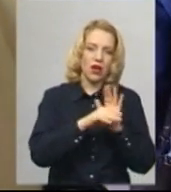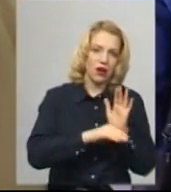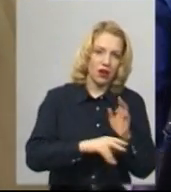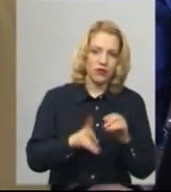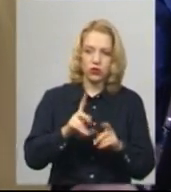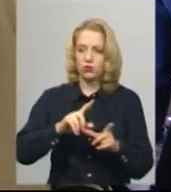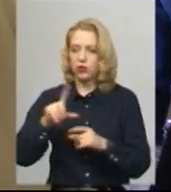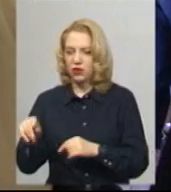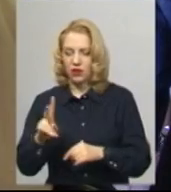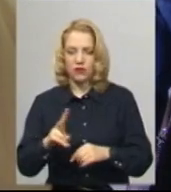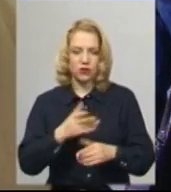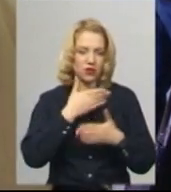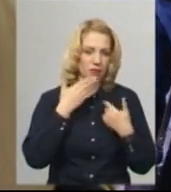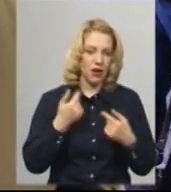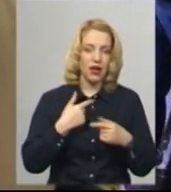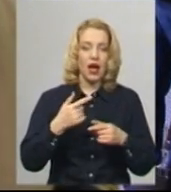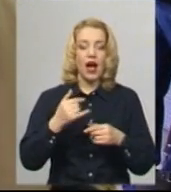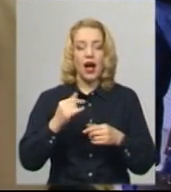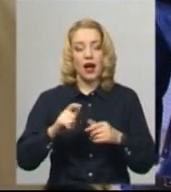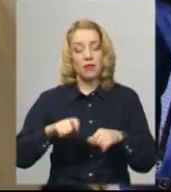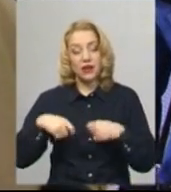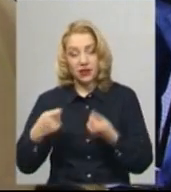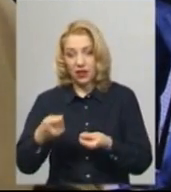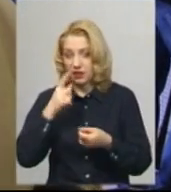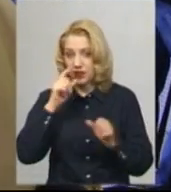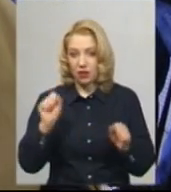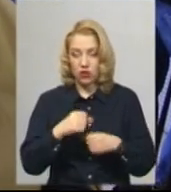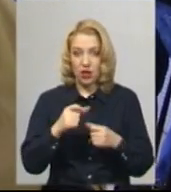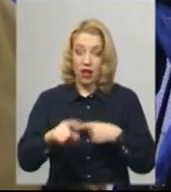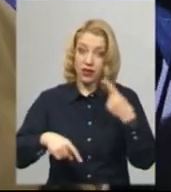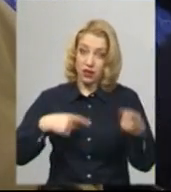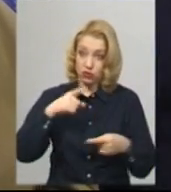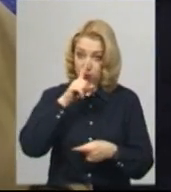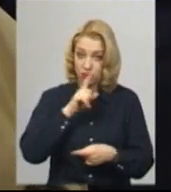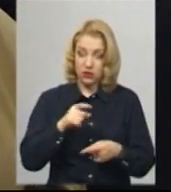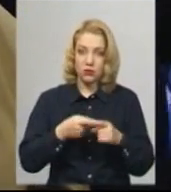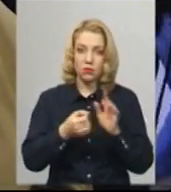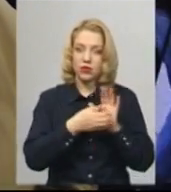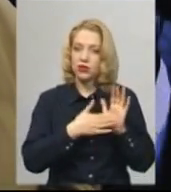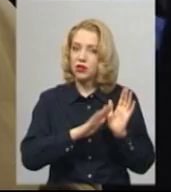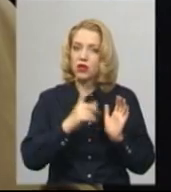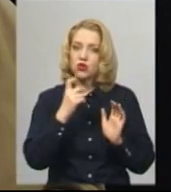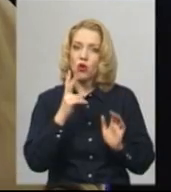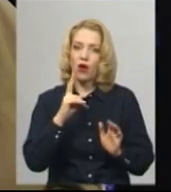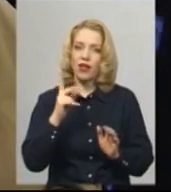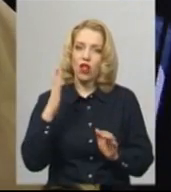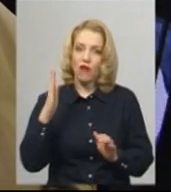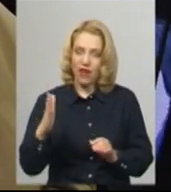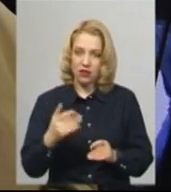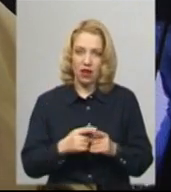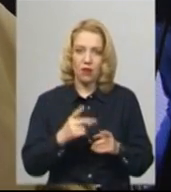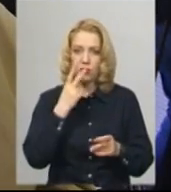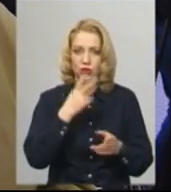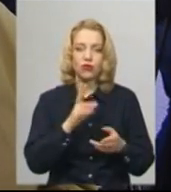немає. Проплатити, передати неможливо. Наступного місяця ти передаєш, тобі записують вже не 100 кВт, які ти передала, а передають вже 200